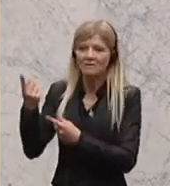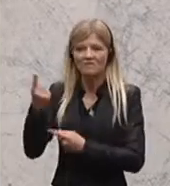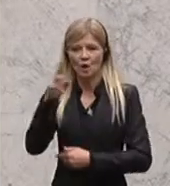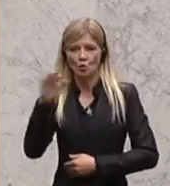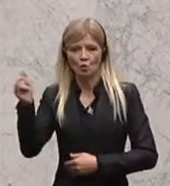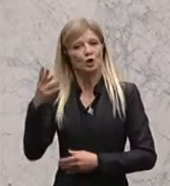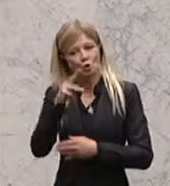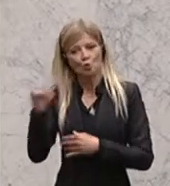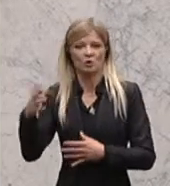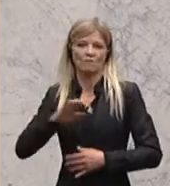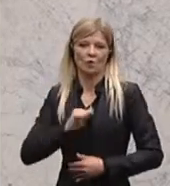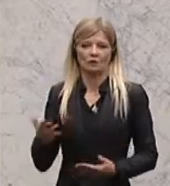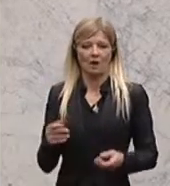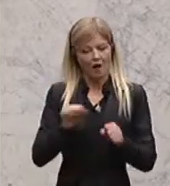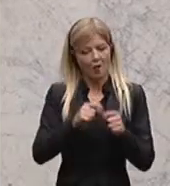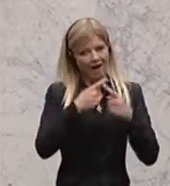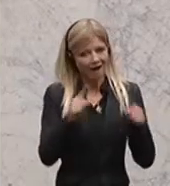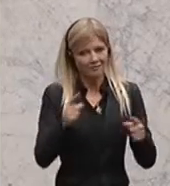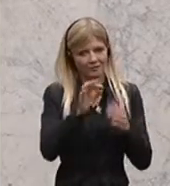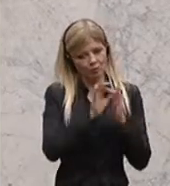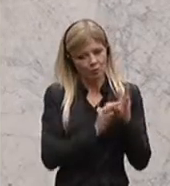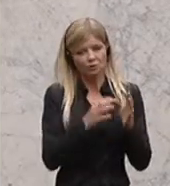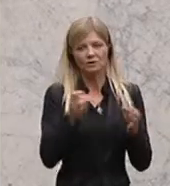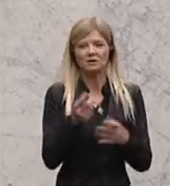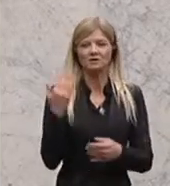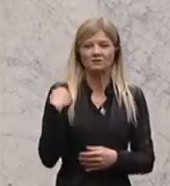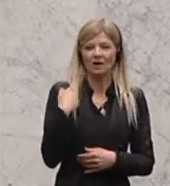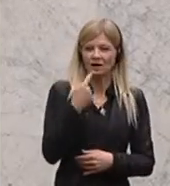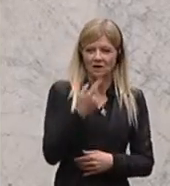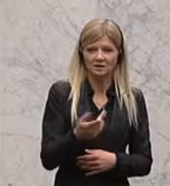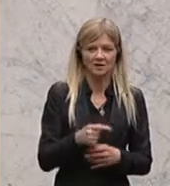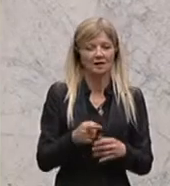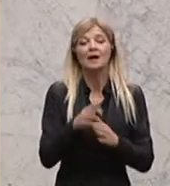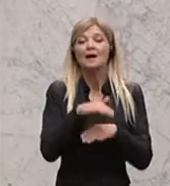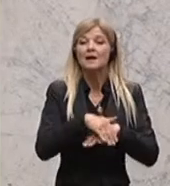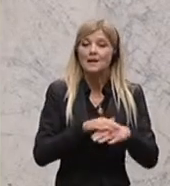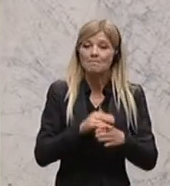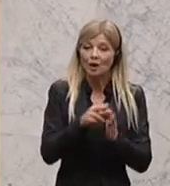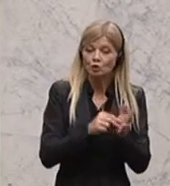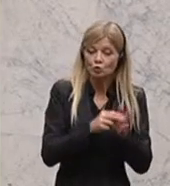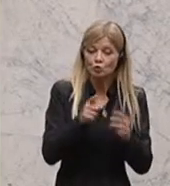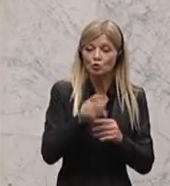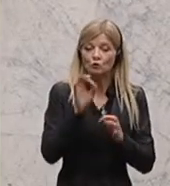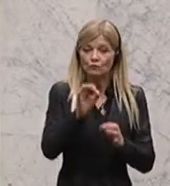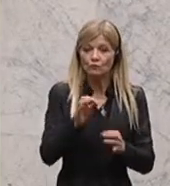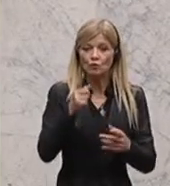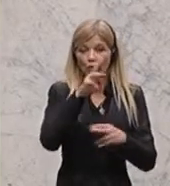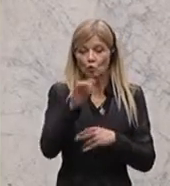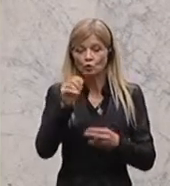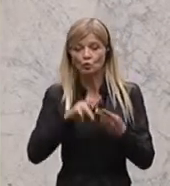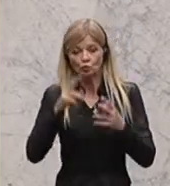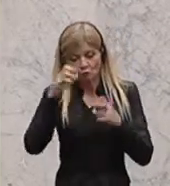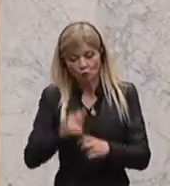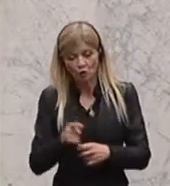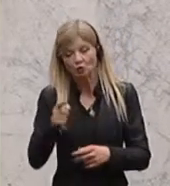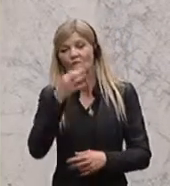Punkte anbelangt, die hier erwähnt worden sind, die Gemeinnützigkeit, was Forschung und Entwicklung anbelangt und Wissenschaft anbelangt, verbessert. Sie sollten